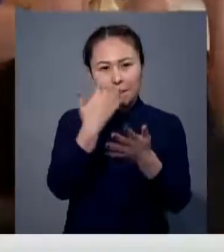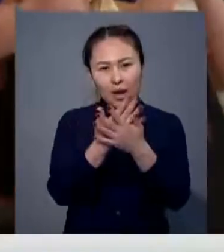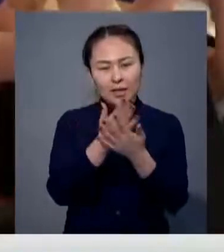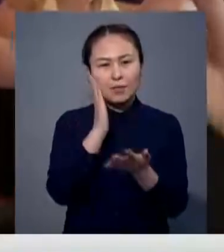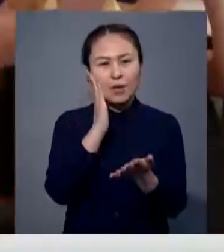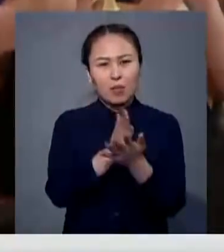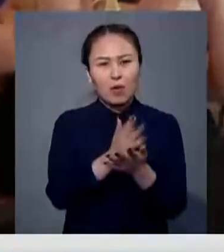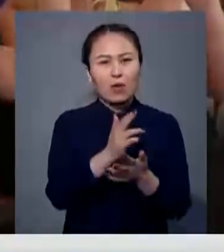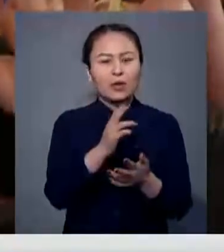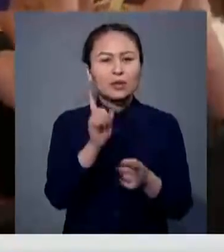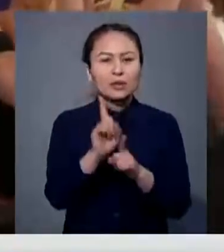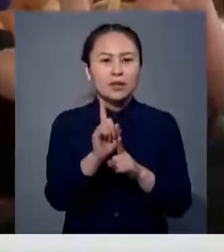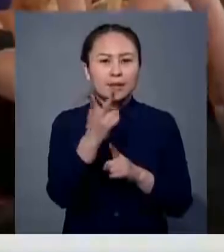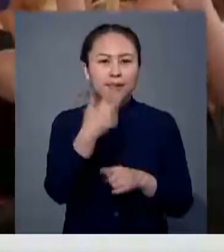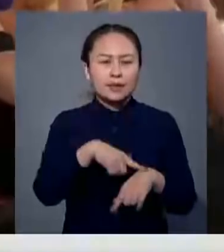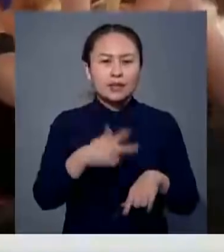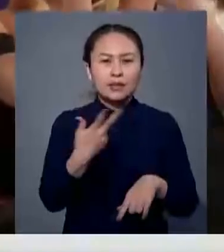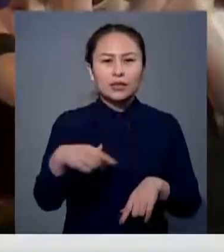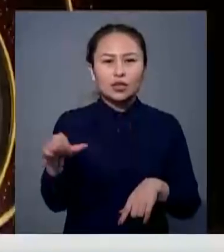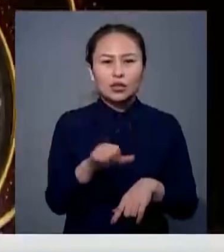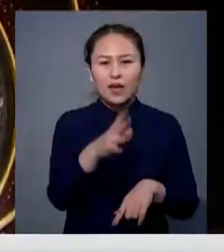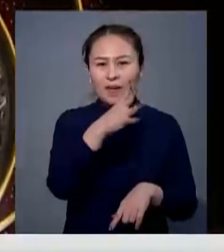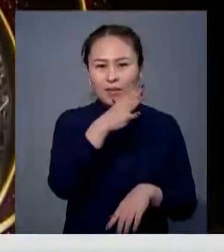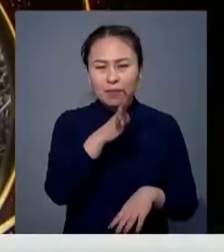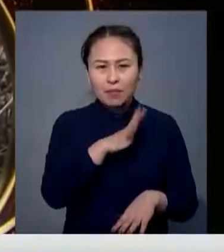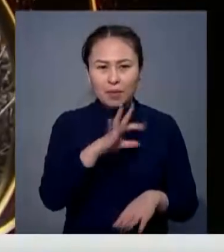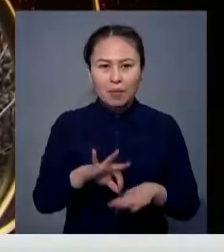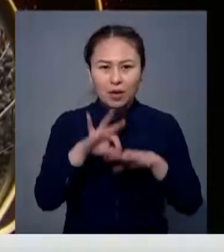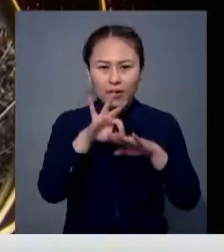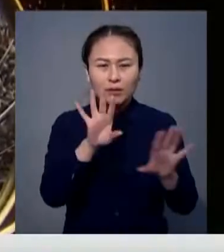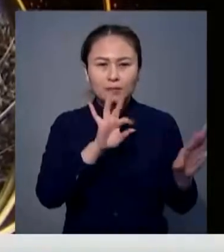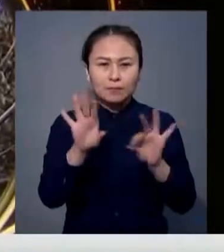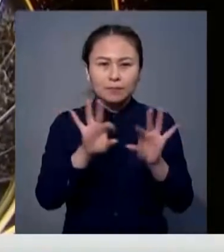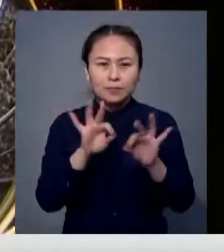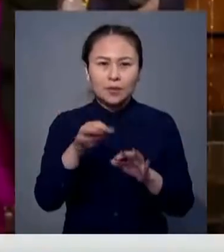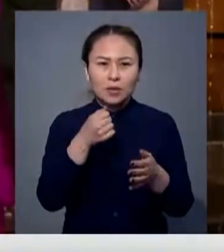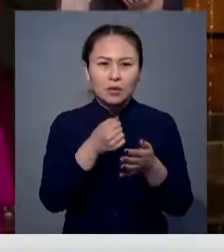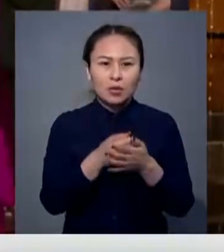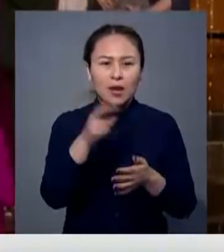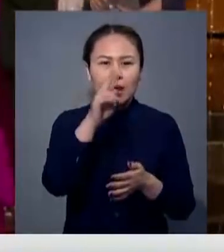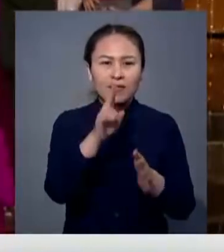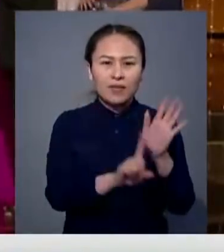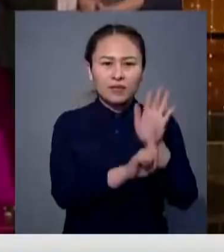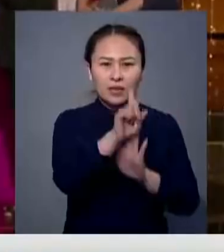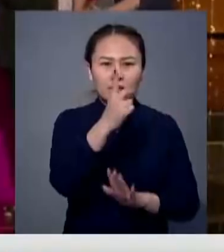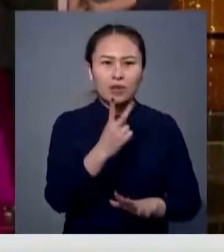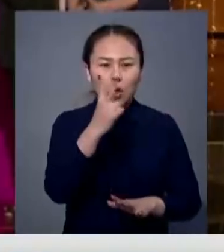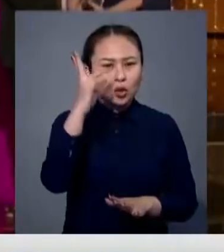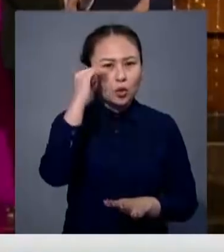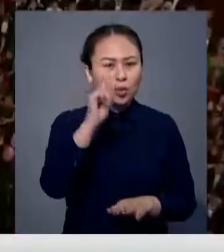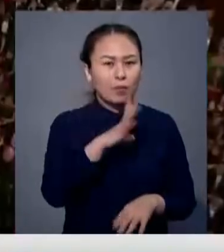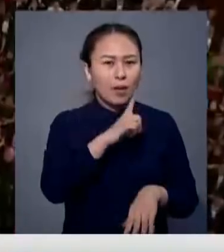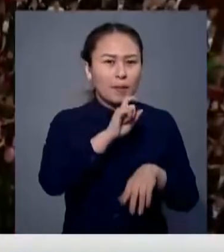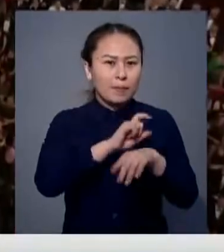көрсетілді. Шара үші әрім сағатқа солдылды. Жалпы номинаттарды үрікте үресімі қанқтардың екісі басталды. Ал олардың нақты